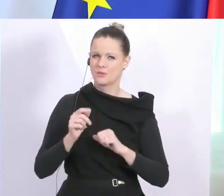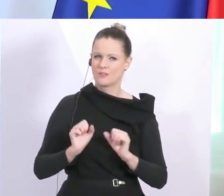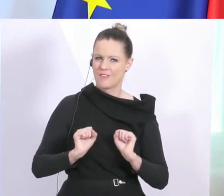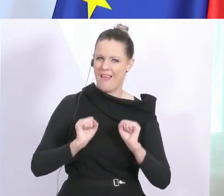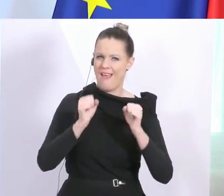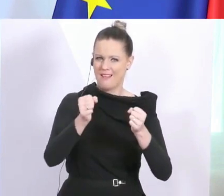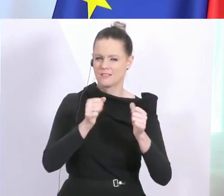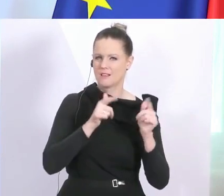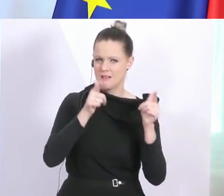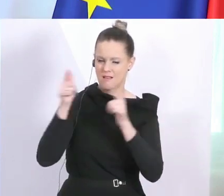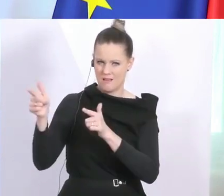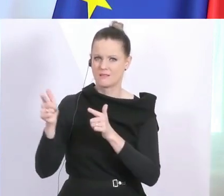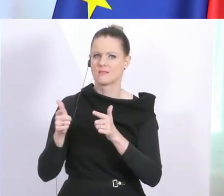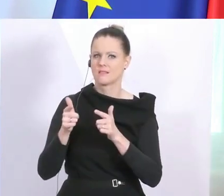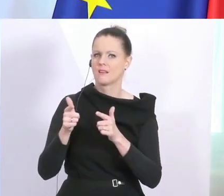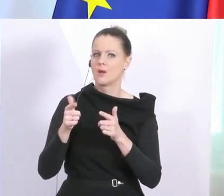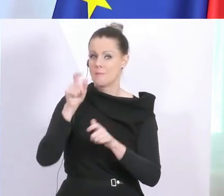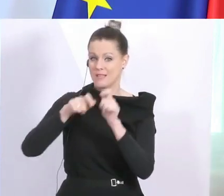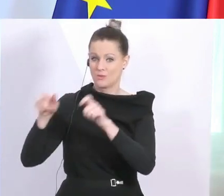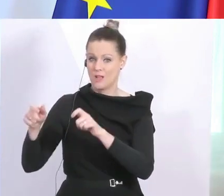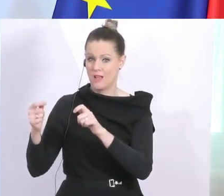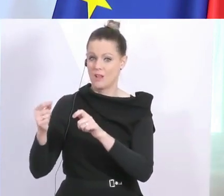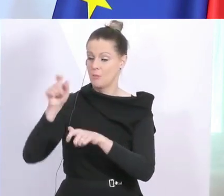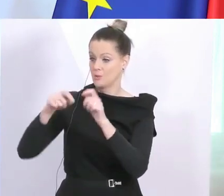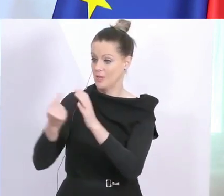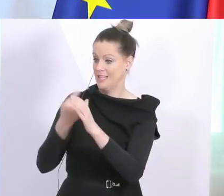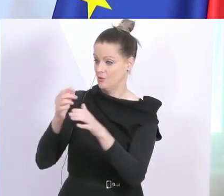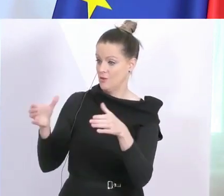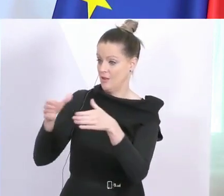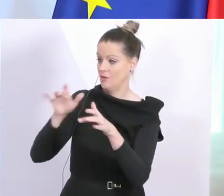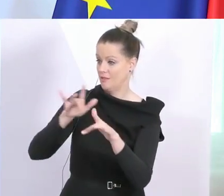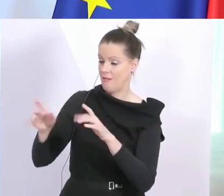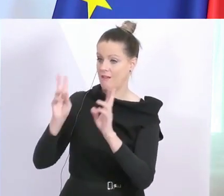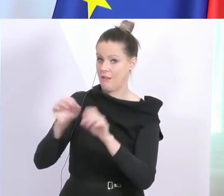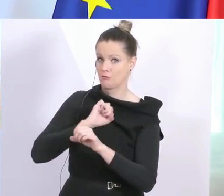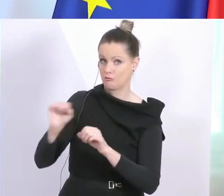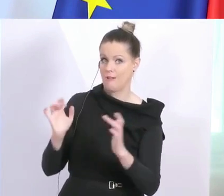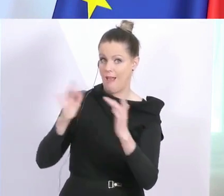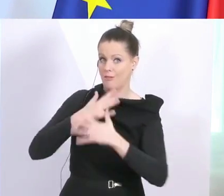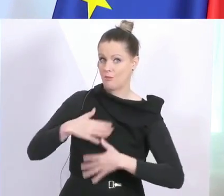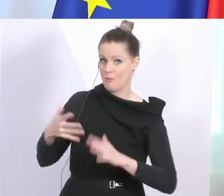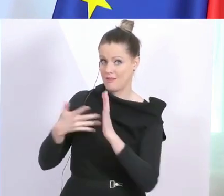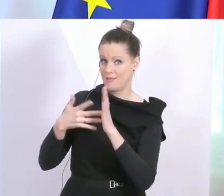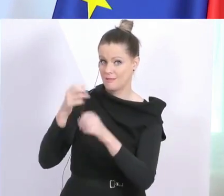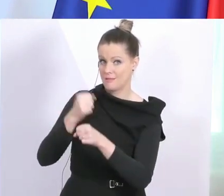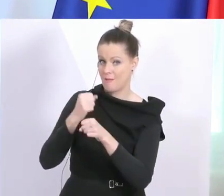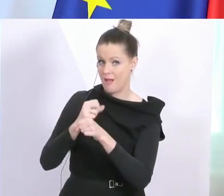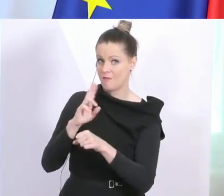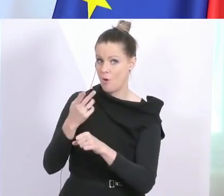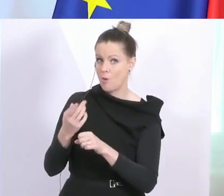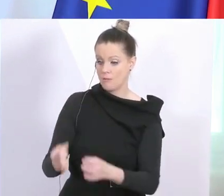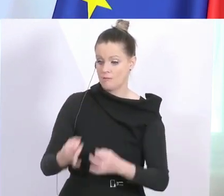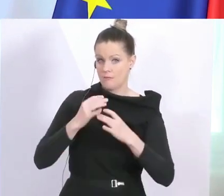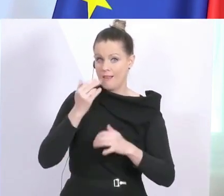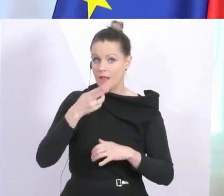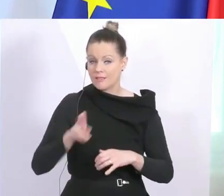für das Gesundheitspersonal, diejenigen, die in der Isolierung sind, können dann rasch Antikörpertests machen, weil sich ja dann auch schon nachweisen lässt, die Infizierung